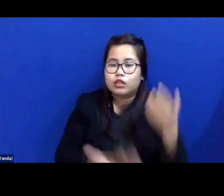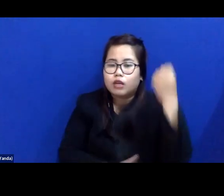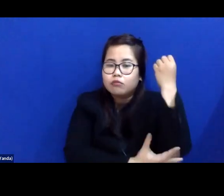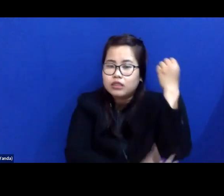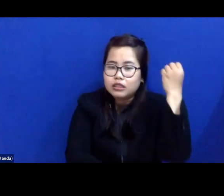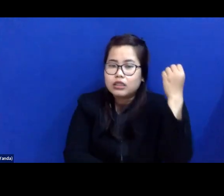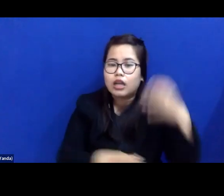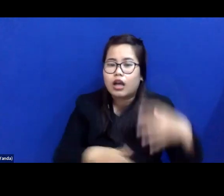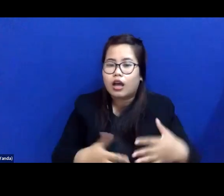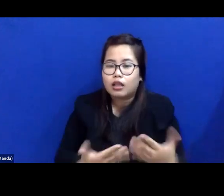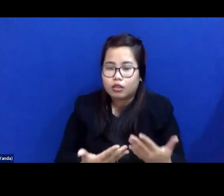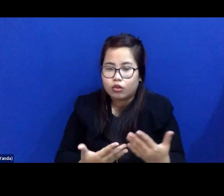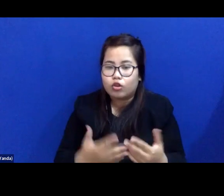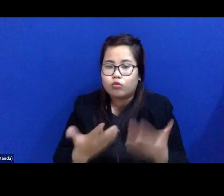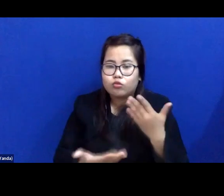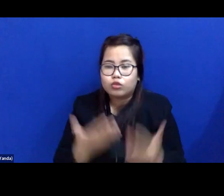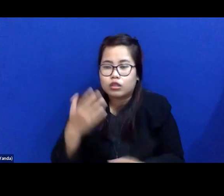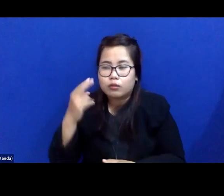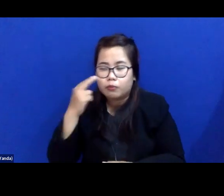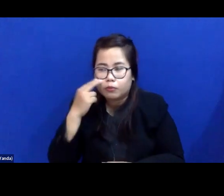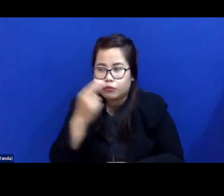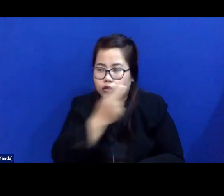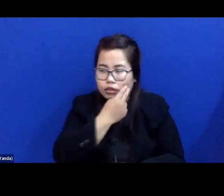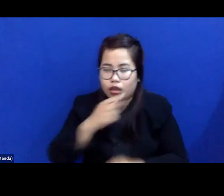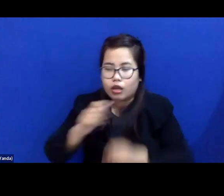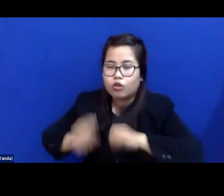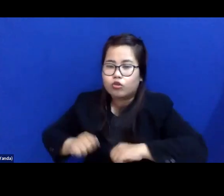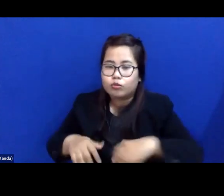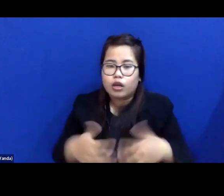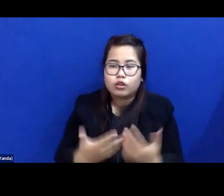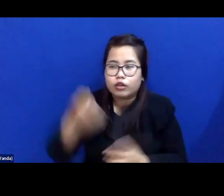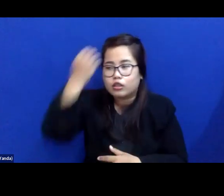papa, buta hukum, dan terlupakan.